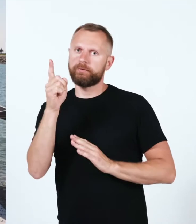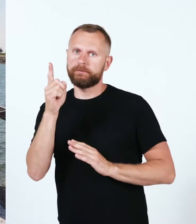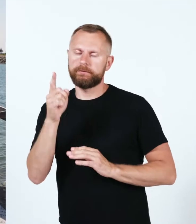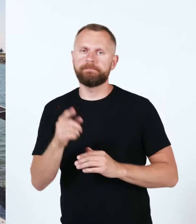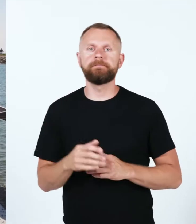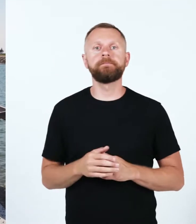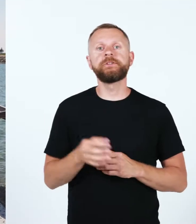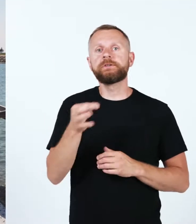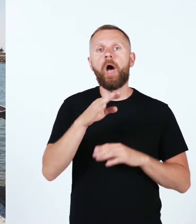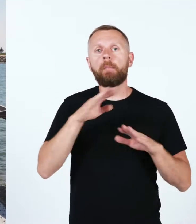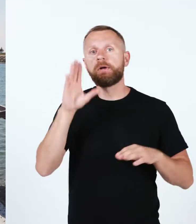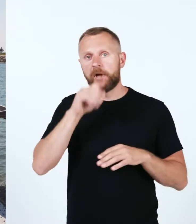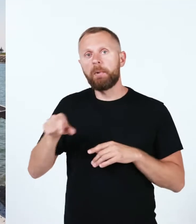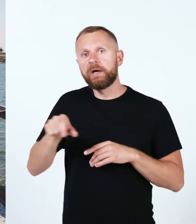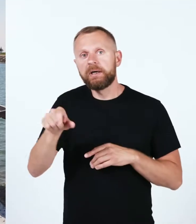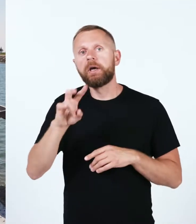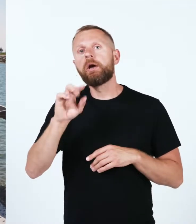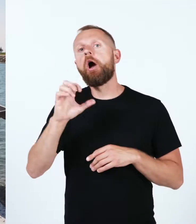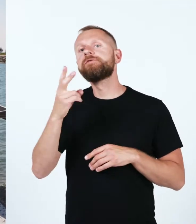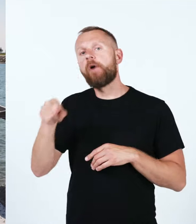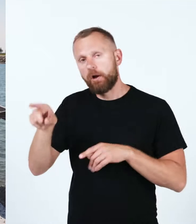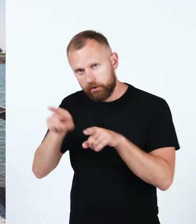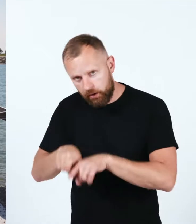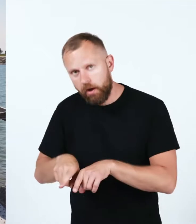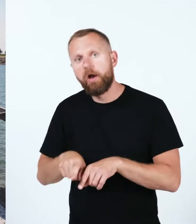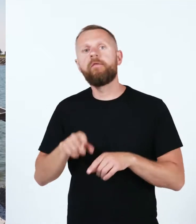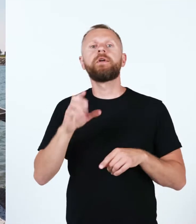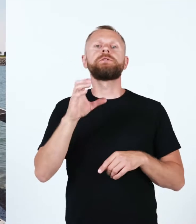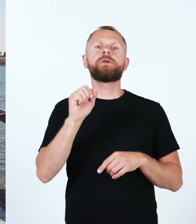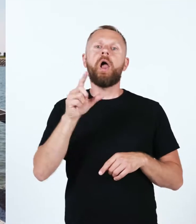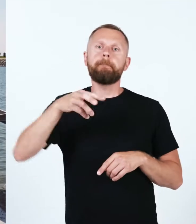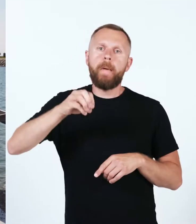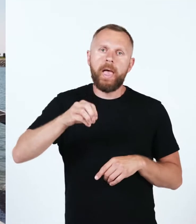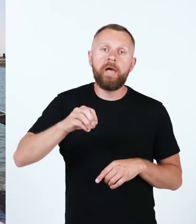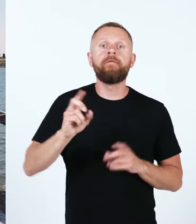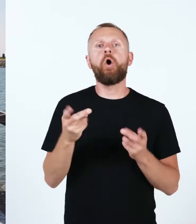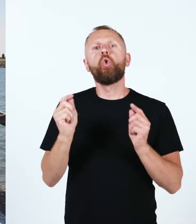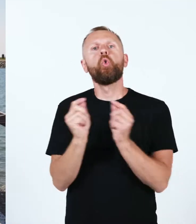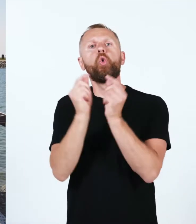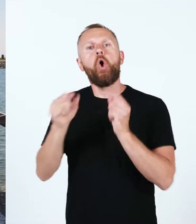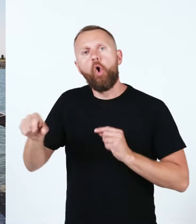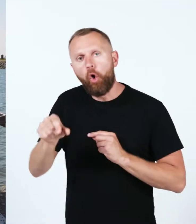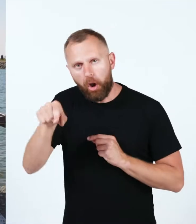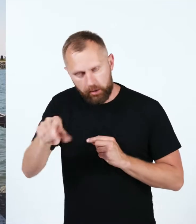alguses. Saaremaal leidub särge veel ka jõgedes, Nasvajöes, Salmejöes ja Kukkeojas.